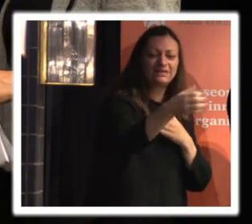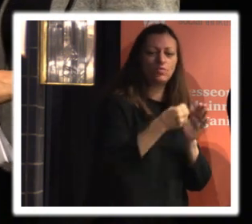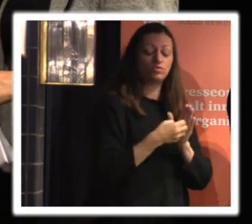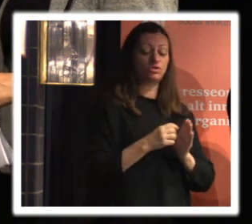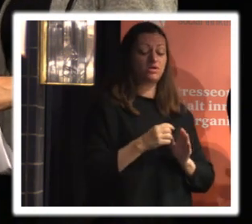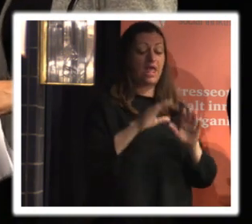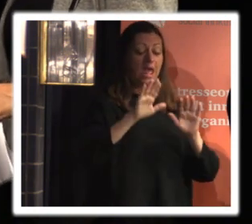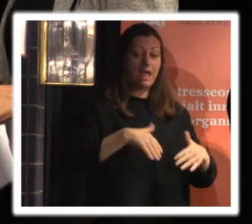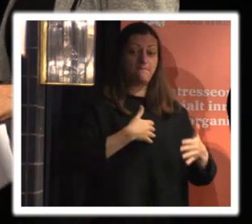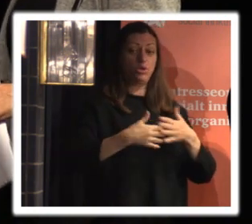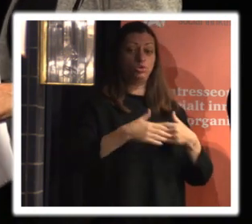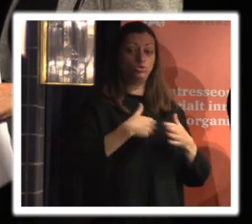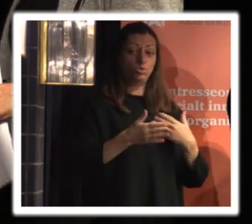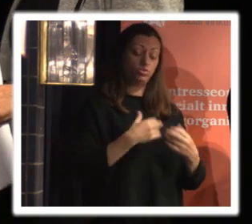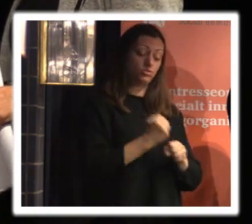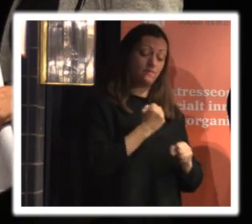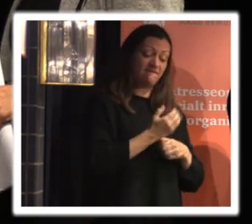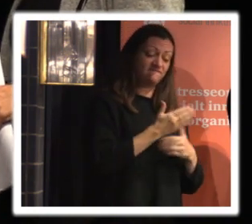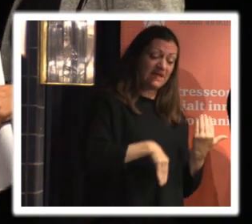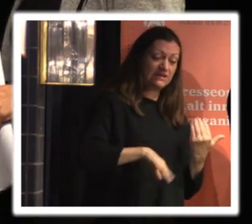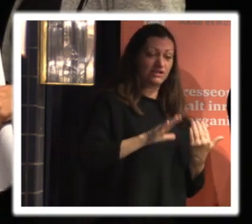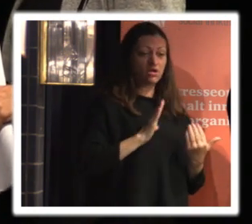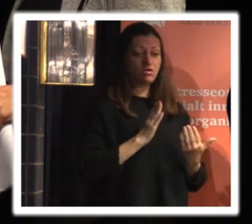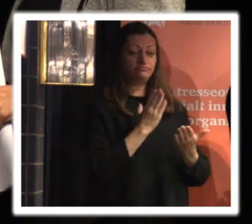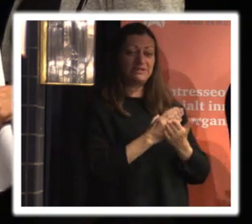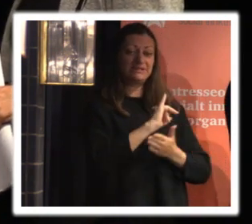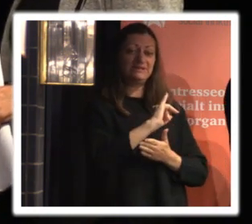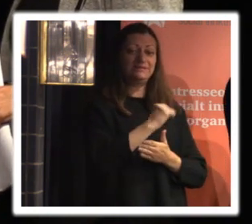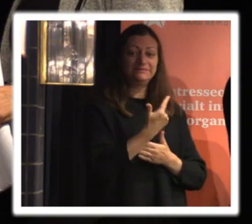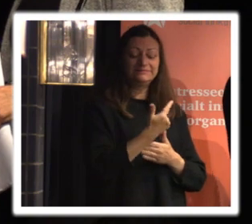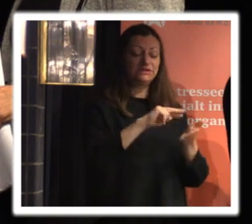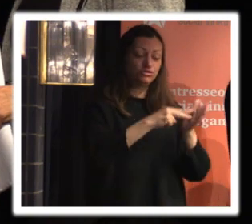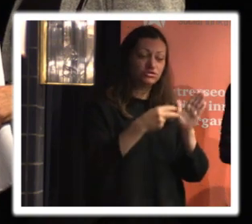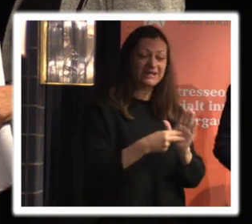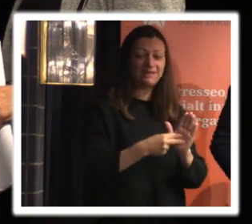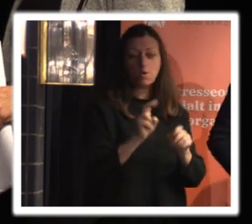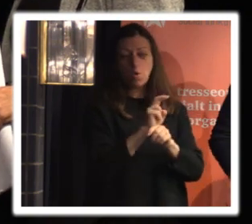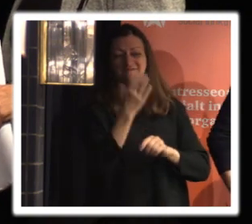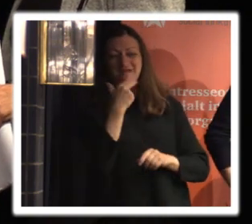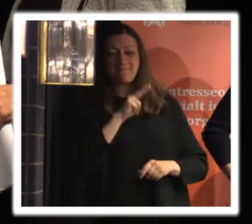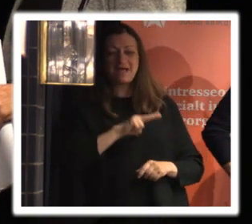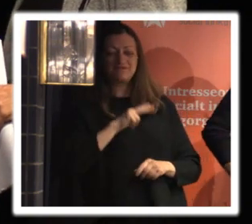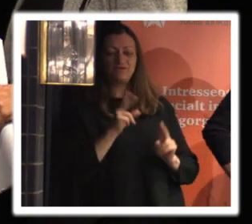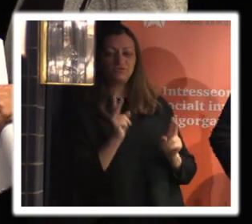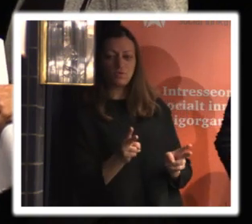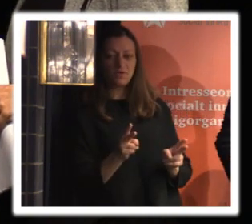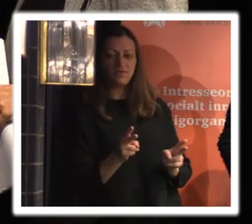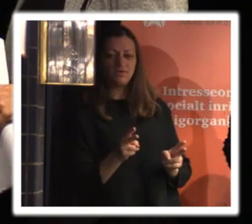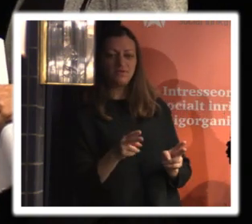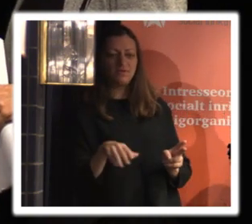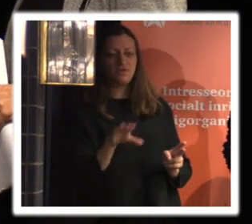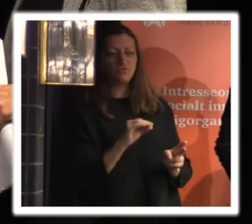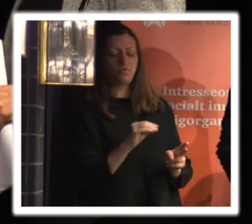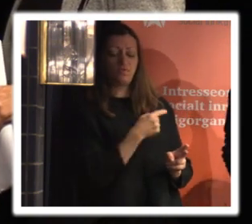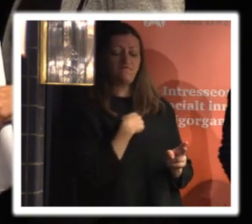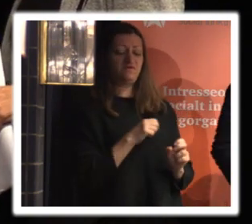jobbet och har sina it-system på plats och man har koll på vem som är personuppgiftsansvarig och allt det där då borde vi klara